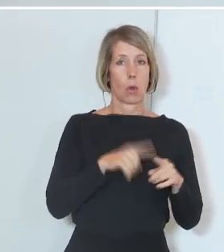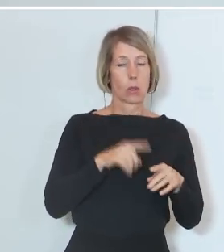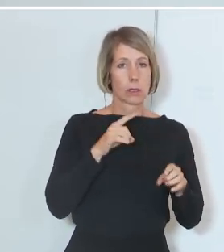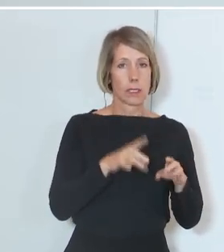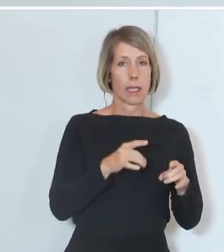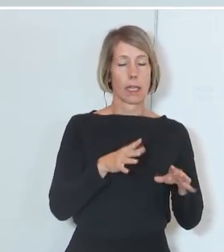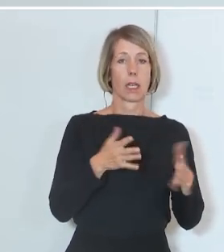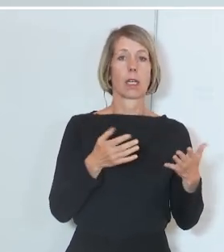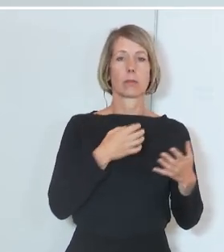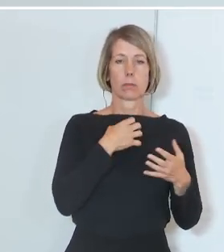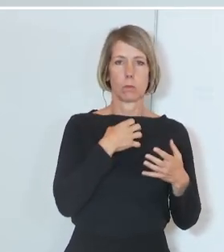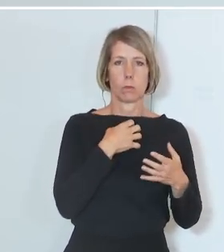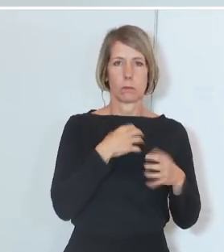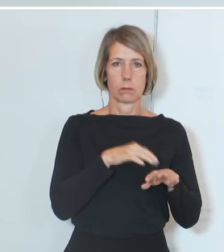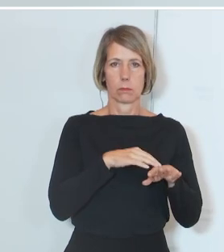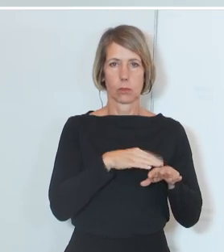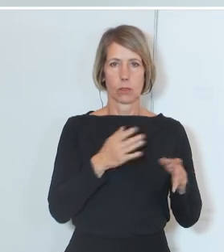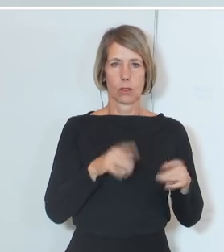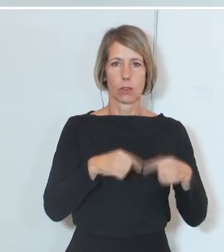Entschuldigung, an diese wenden können.